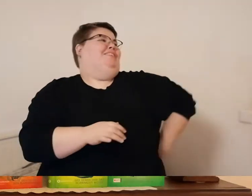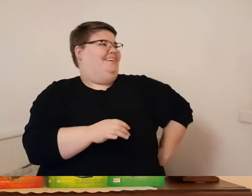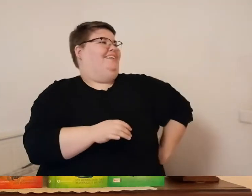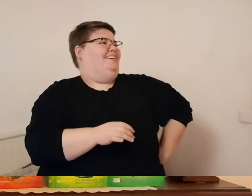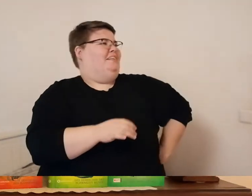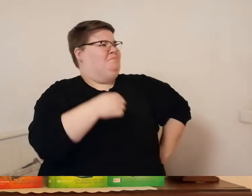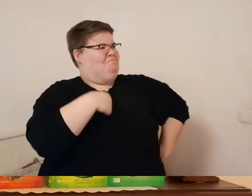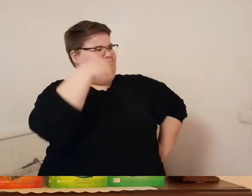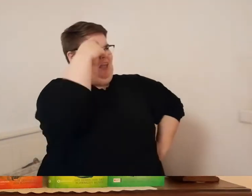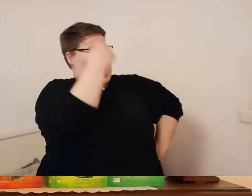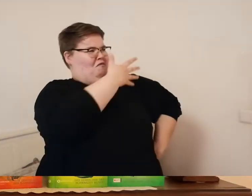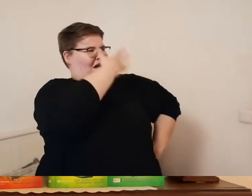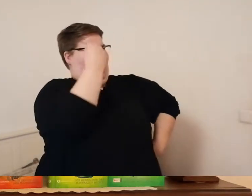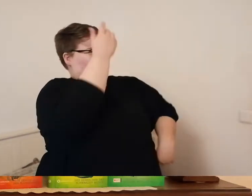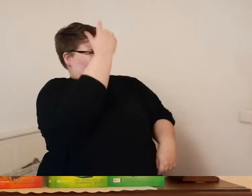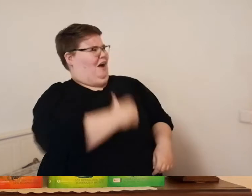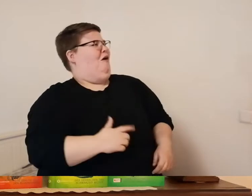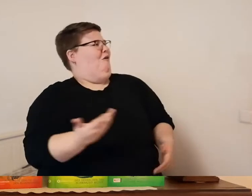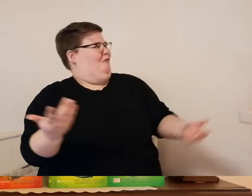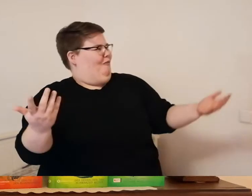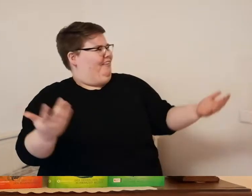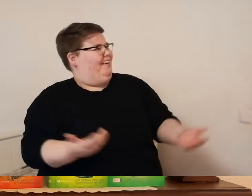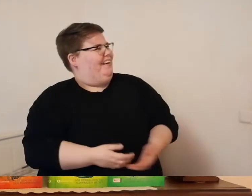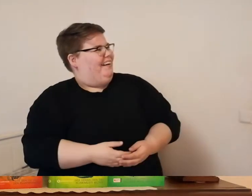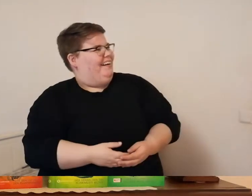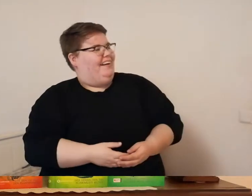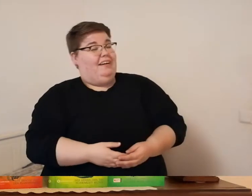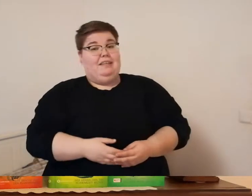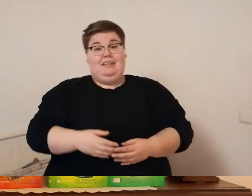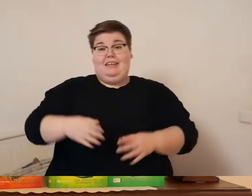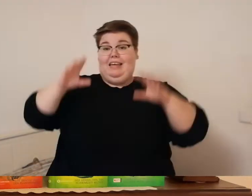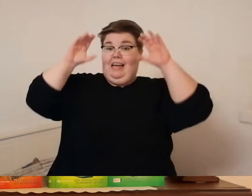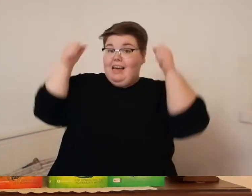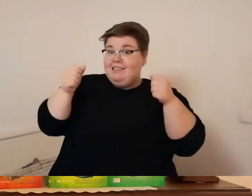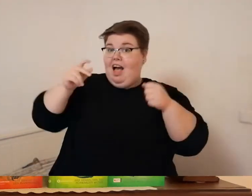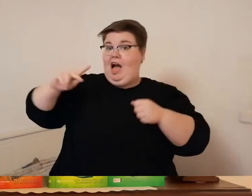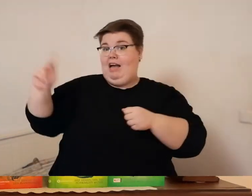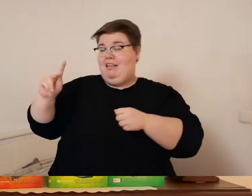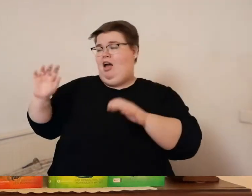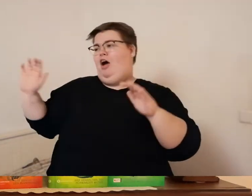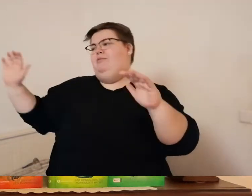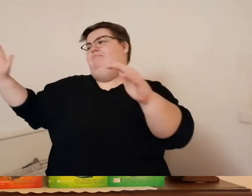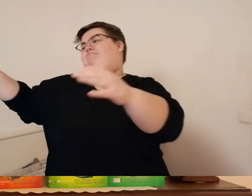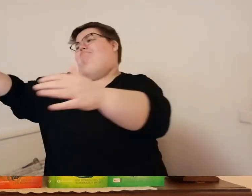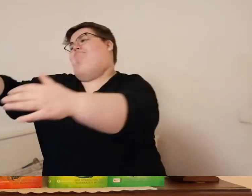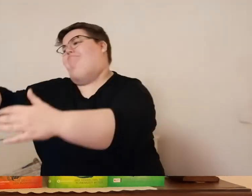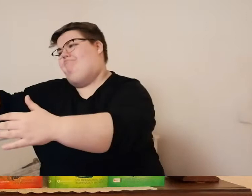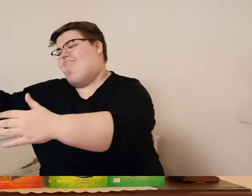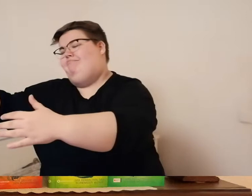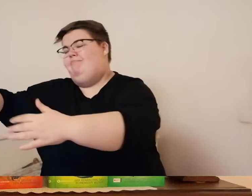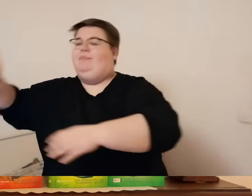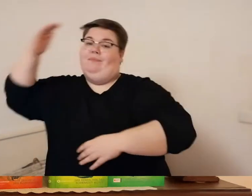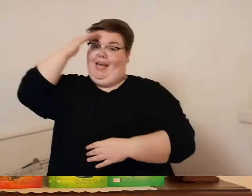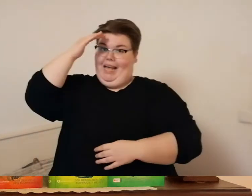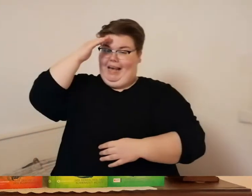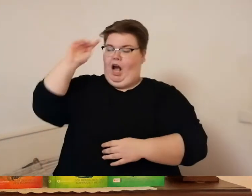ihr hättet mich vergessen sagte er als sie ihn erreichten greta und katlena umarmten ihn und auch eric klopfte sein freund erleichtert